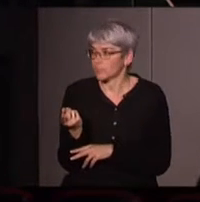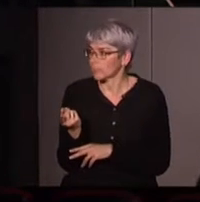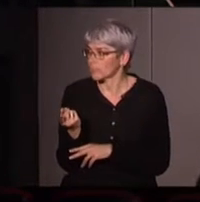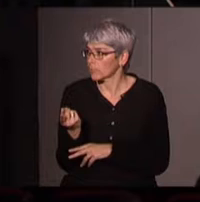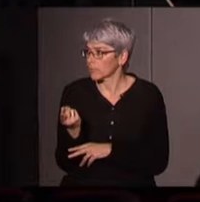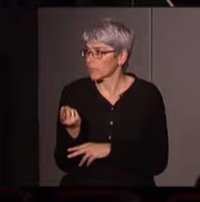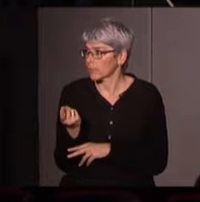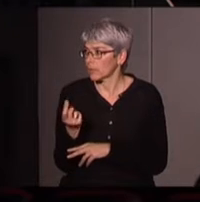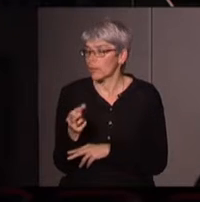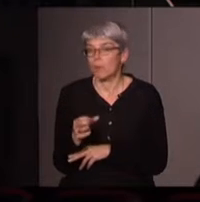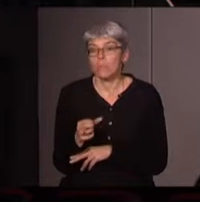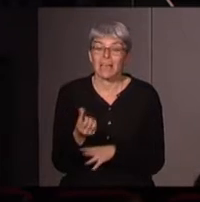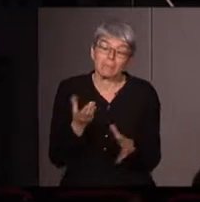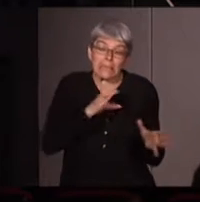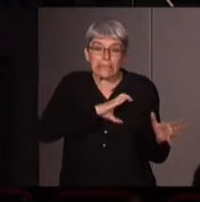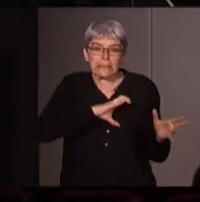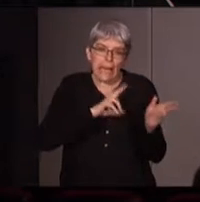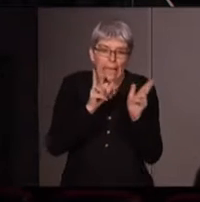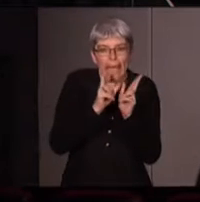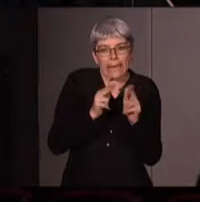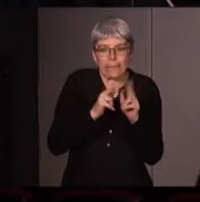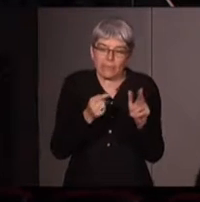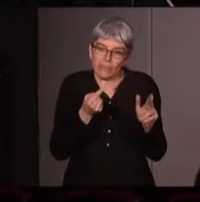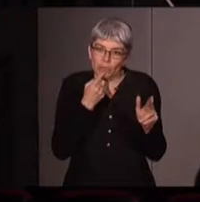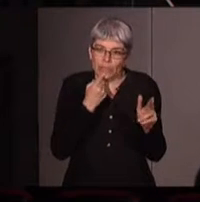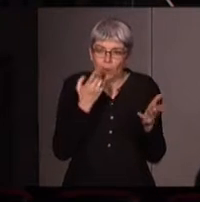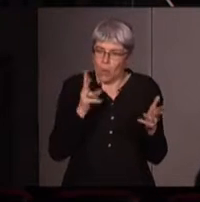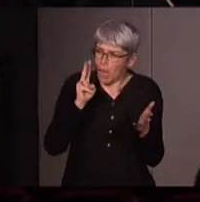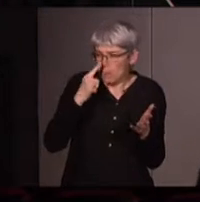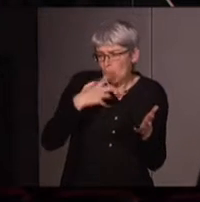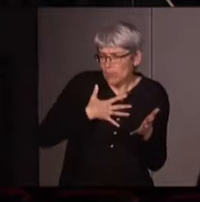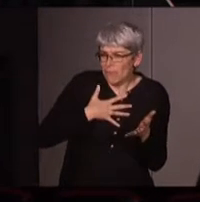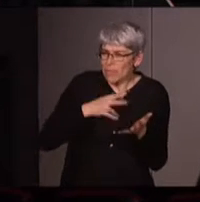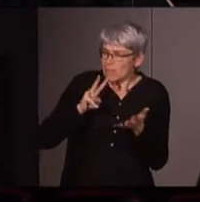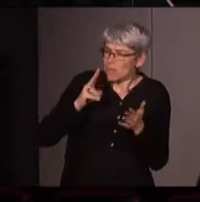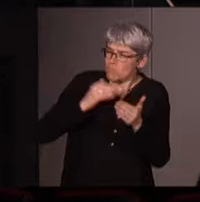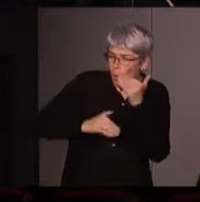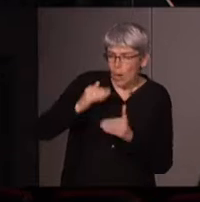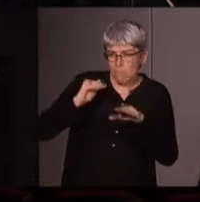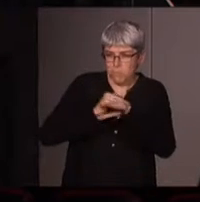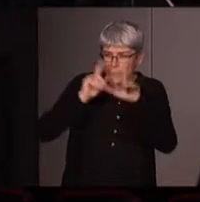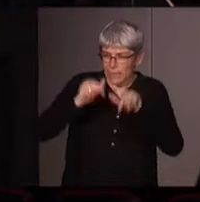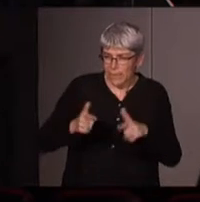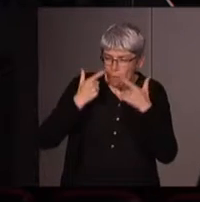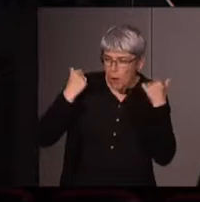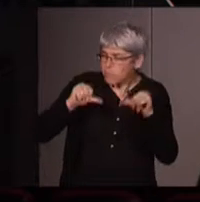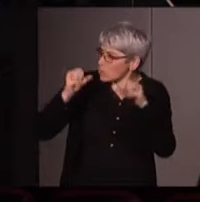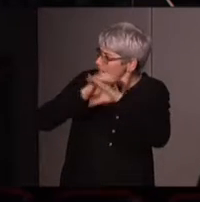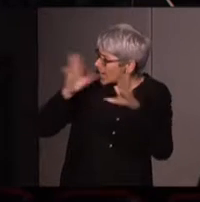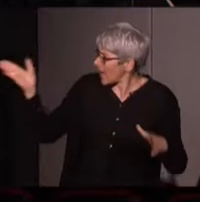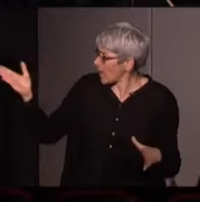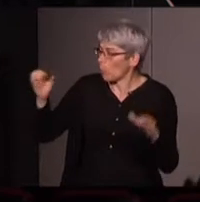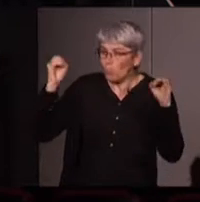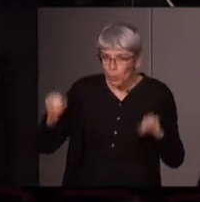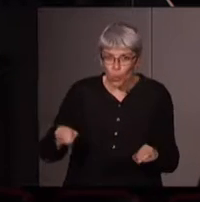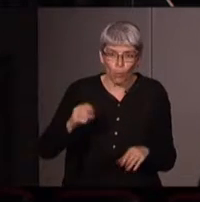une première tentative de définition, mais pour moi qui est vraiment une définition programme politique en même temps de ce que devrait être ou ce